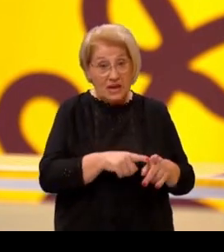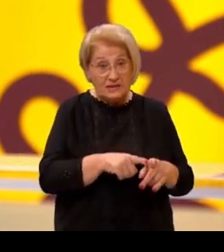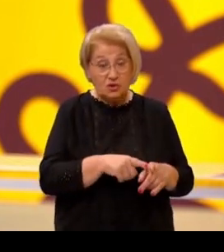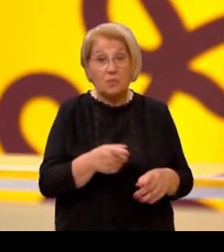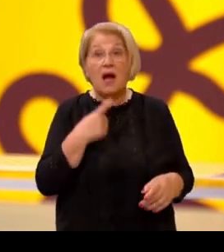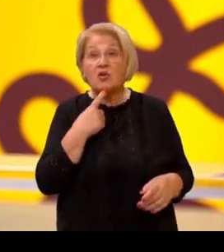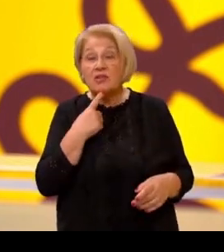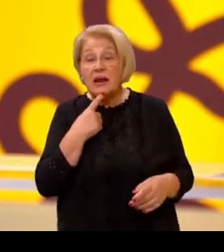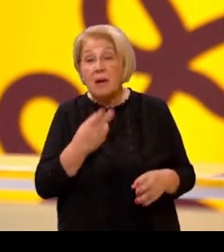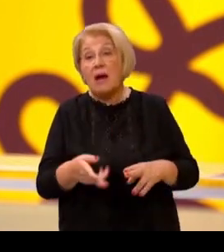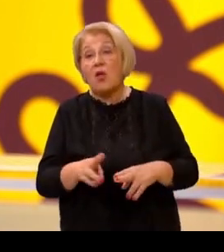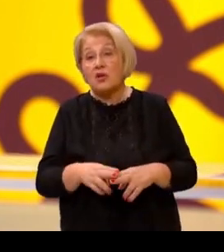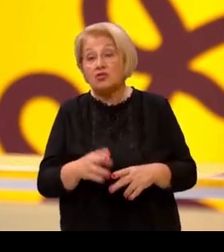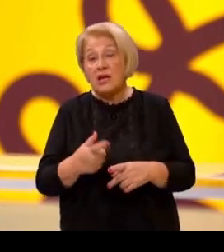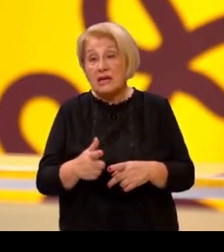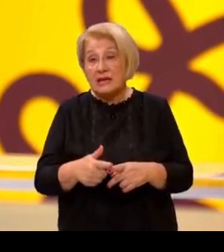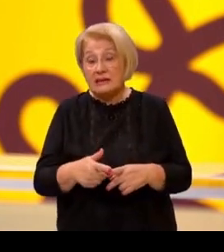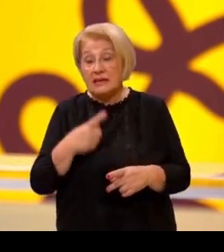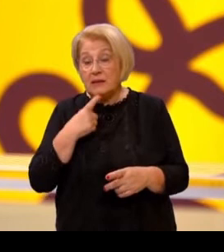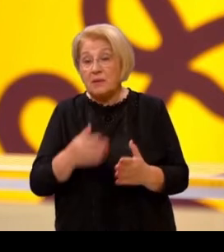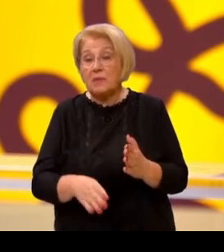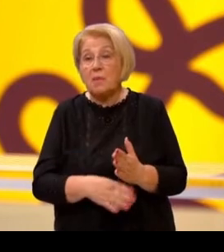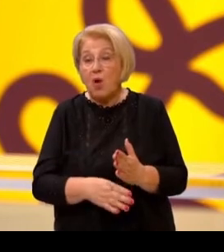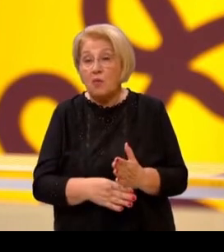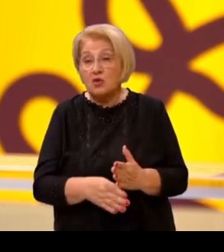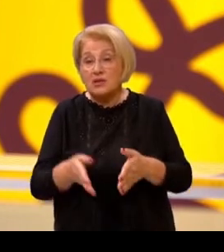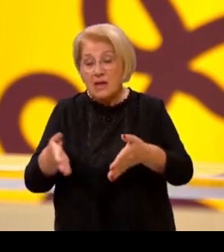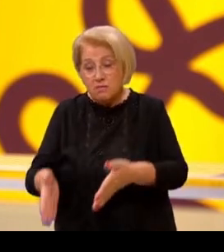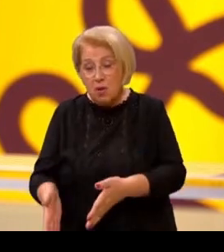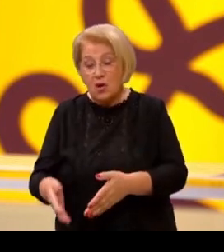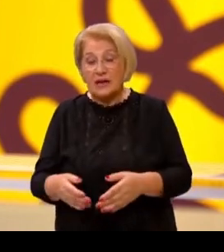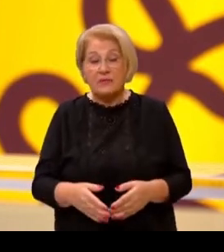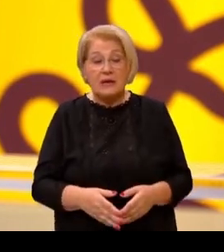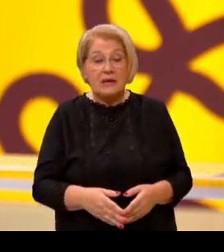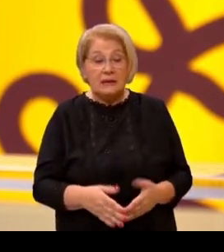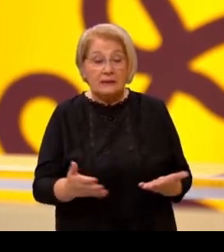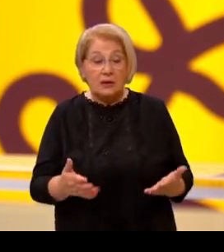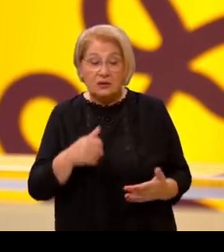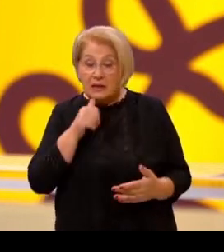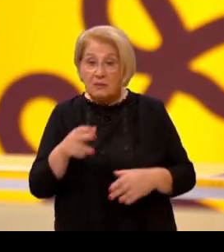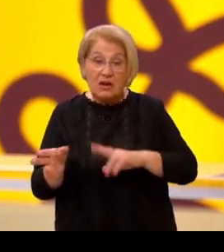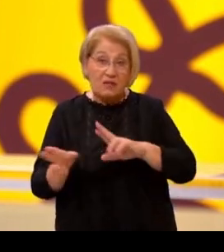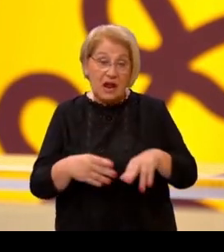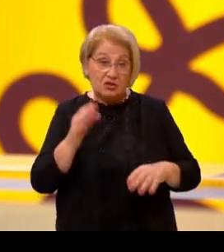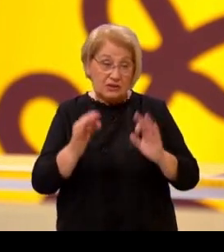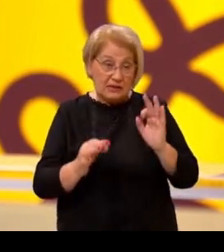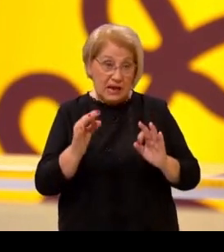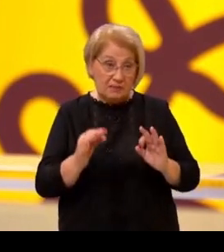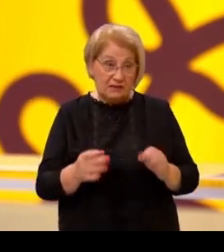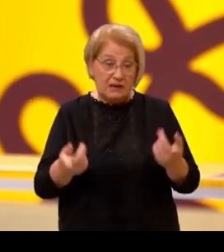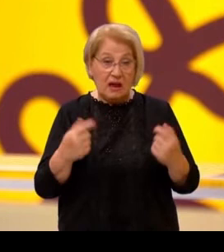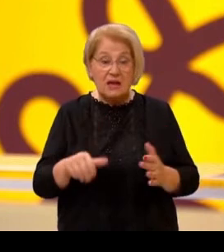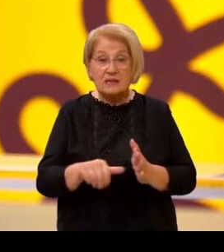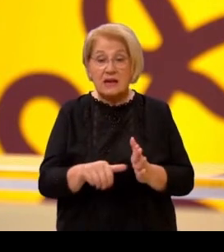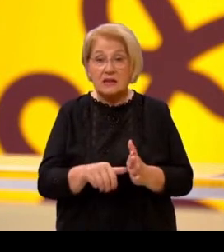obitelj zbog, ne znam, troškova pogreba, dobije novac bez kamata, ne mora vraćati kamate. Što se tiče samog